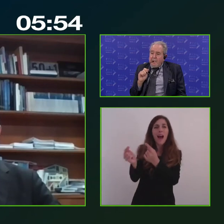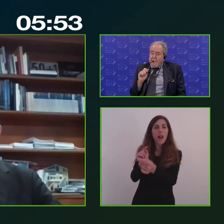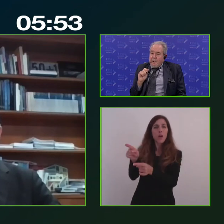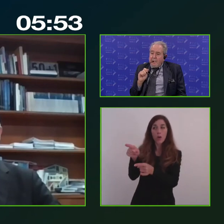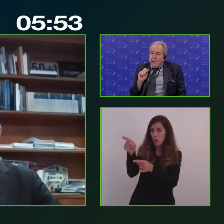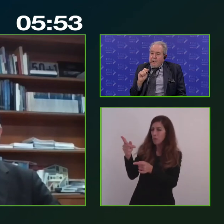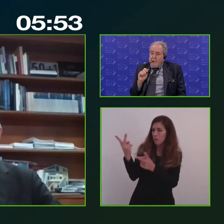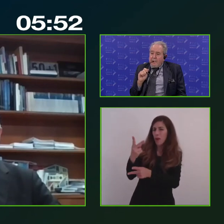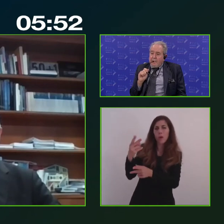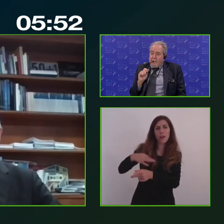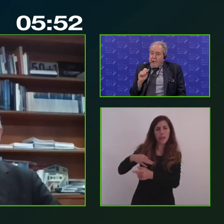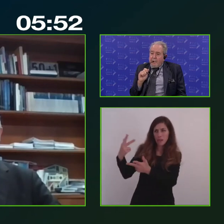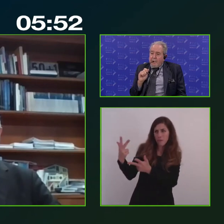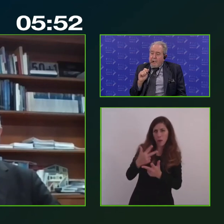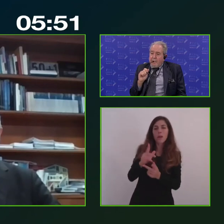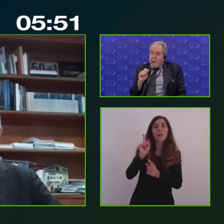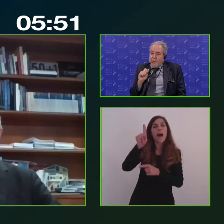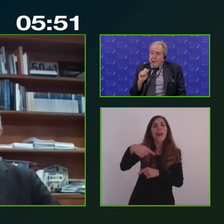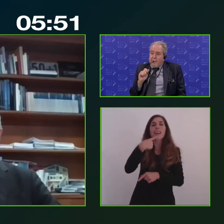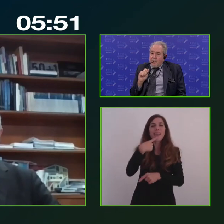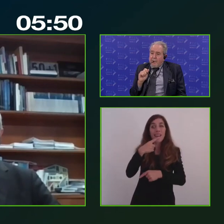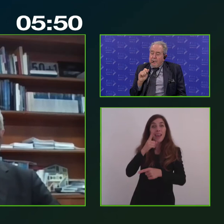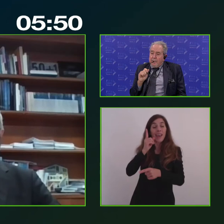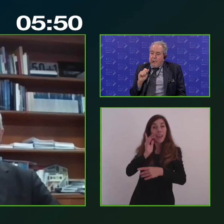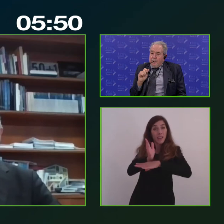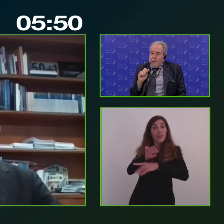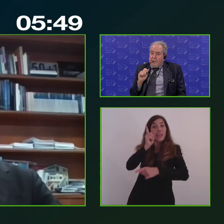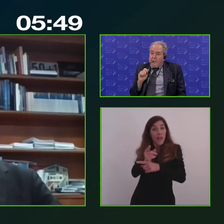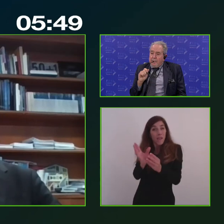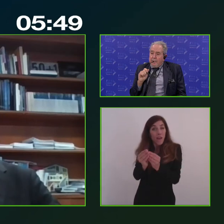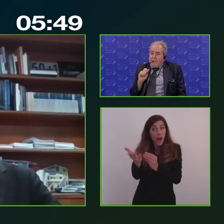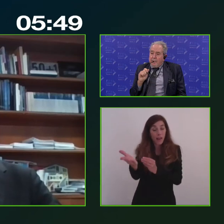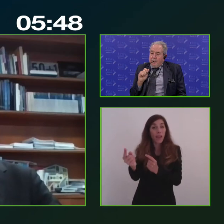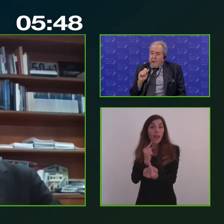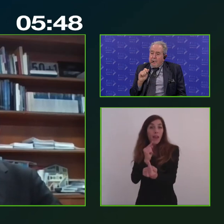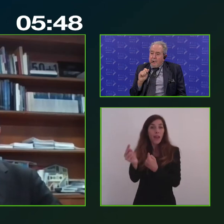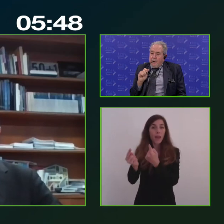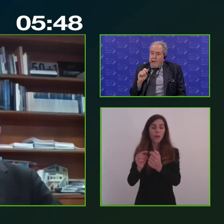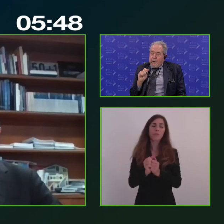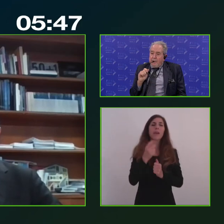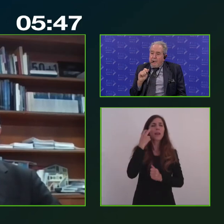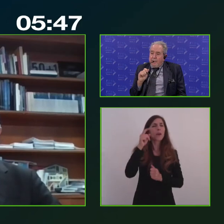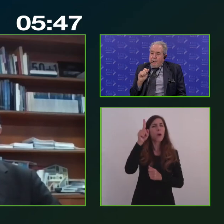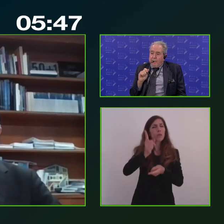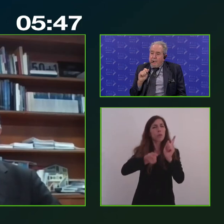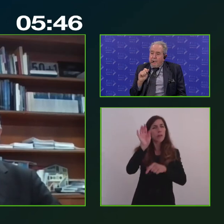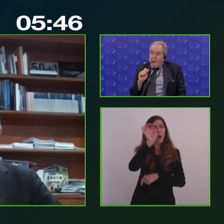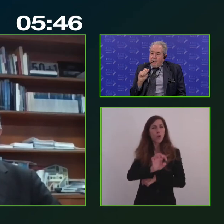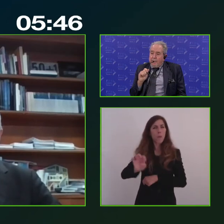interventi li deve realizzare. Nella politica europea, faccio riferimento a questo perché è un po' il mio